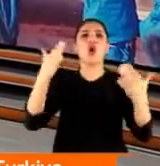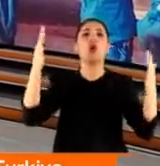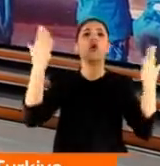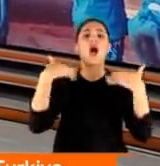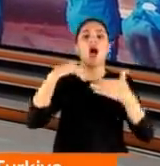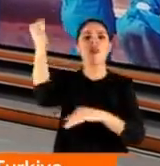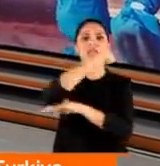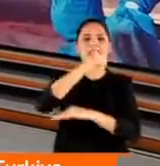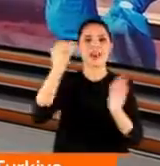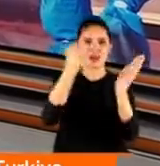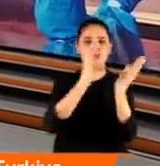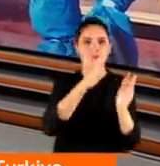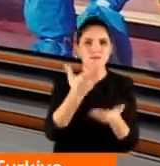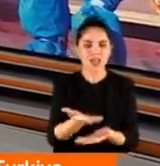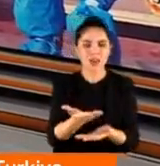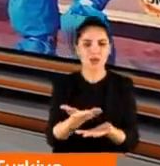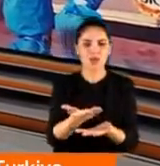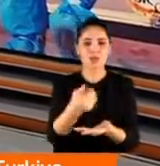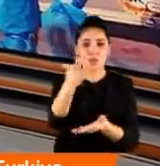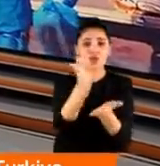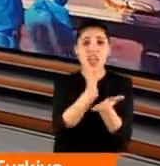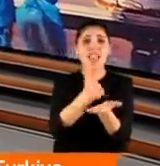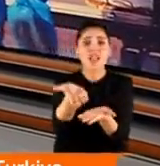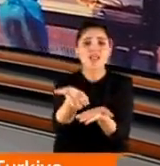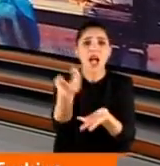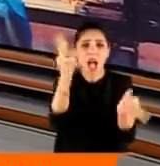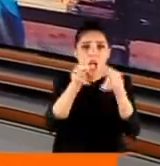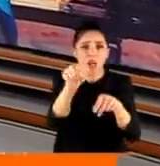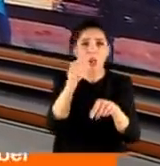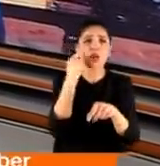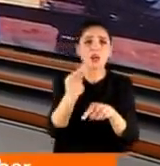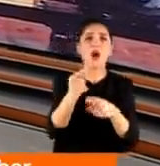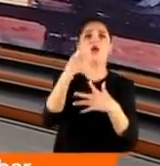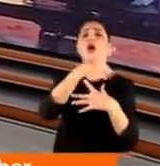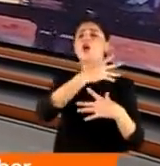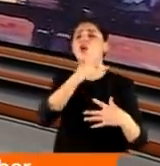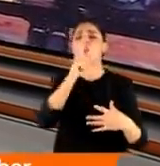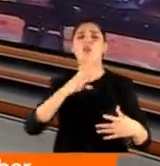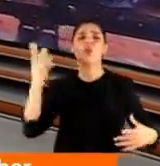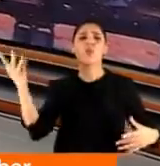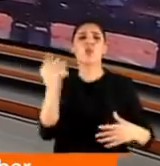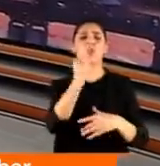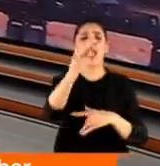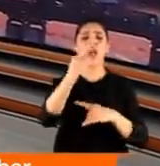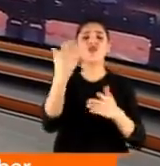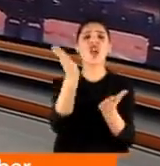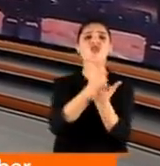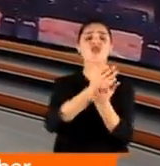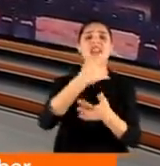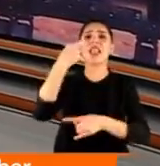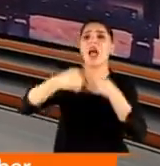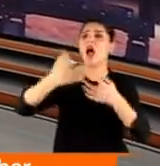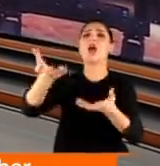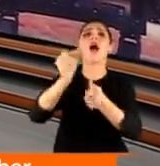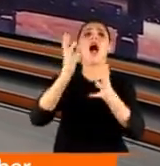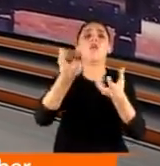tırlarına konulmuştu. Cenazeler bunlar. Yeni haber tırlarda bekleyen yüzlerce cesedin yakınları tarafından alınmadığı